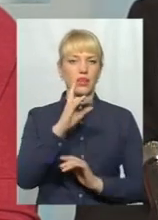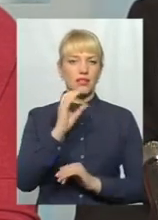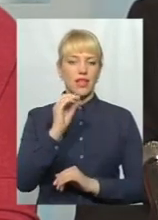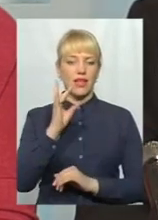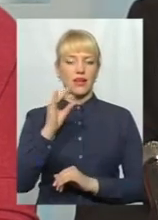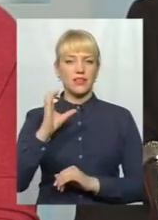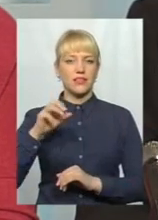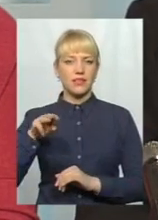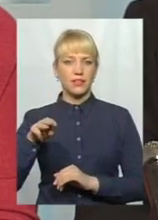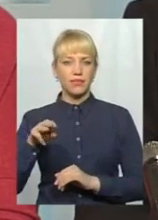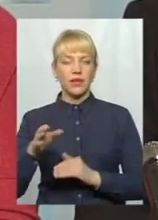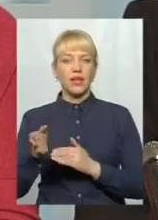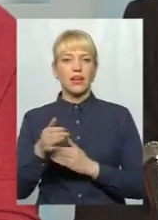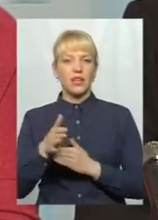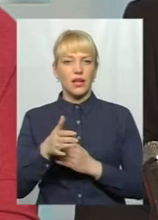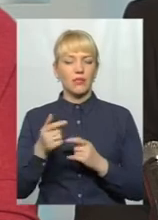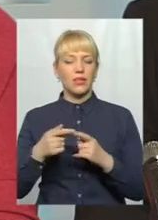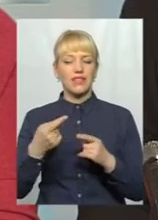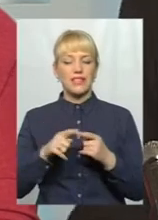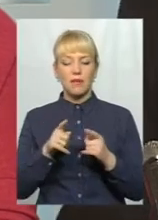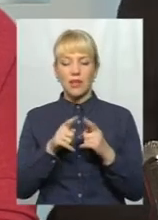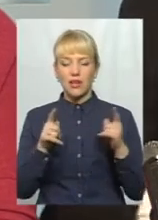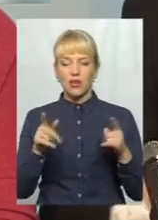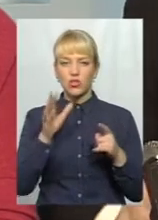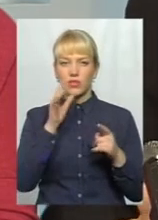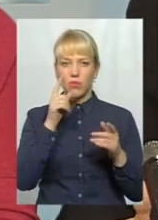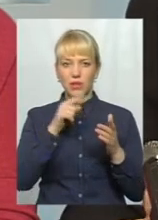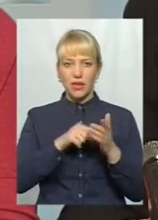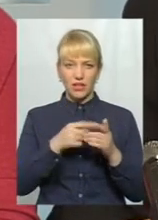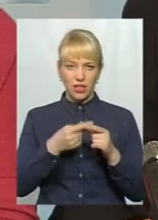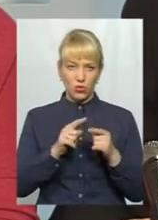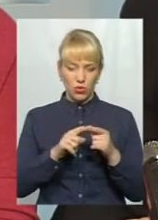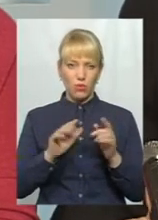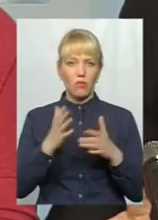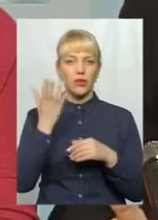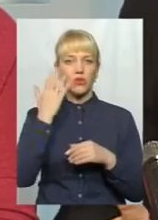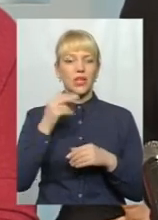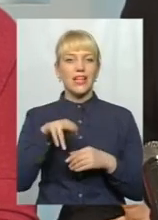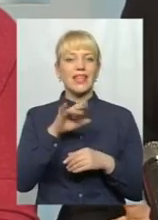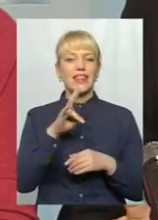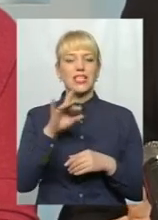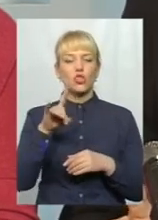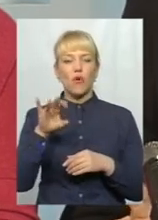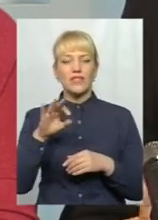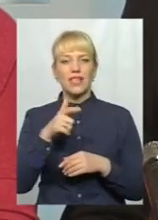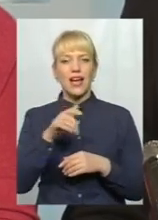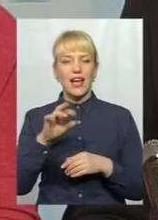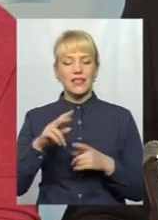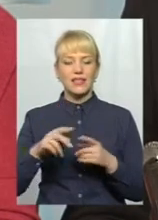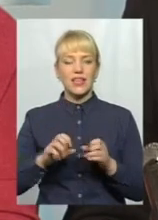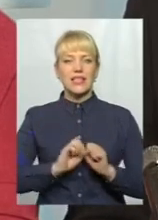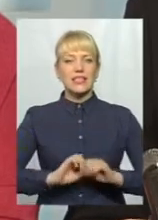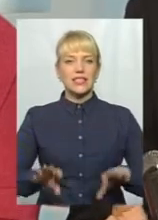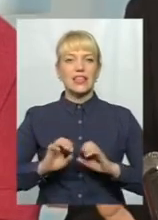якраз цей період часу припадає на той момент, коли Дністровська ГЕС кидає відповідно води. І коли